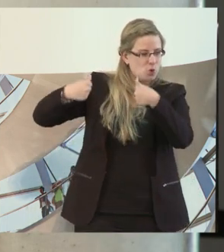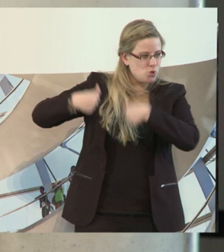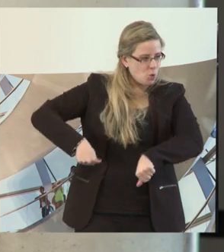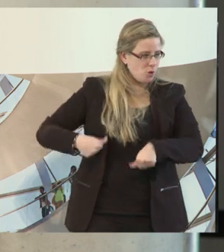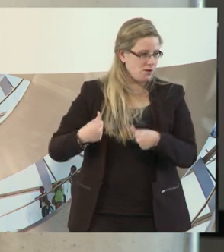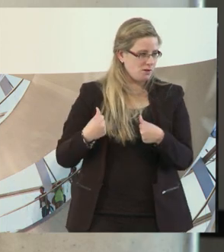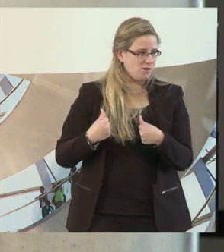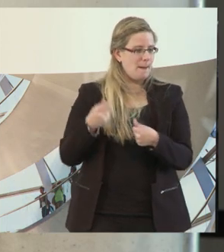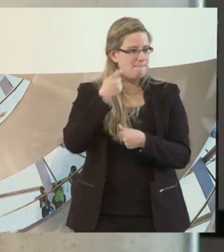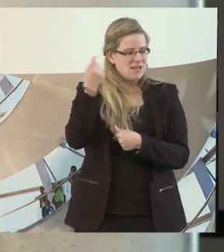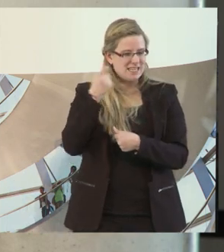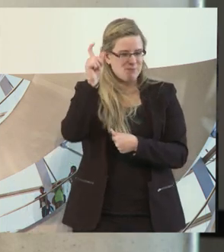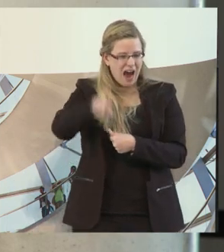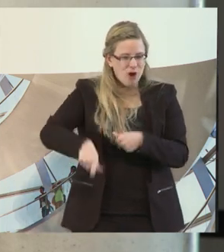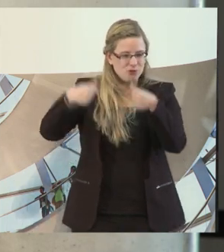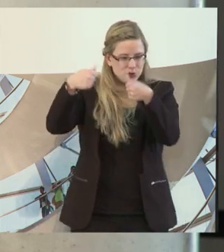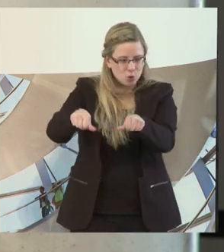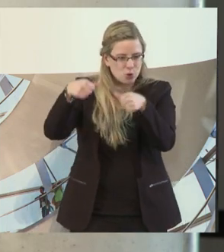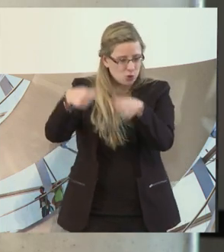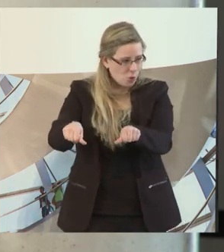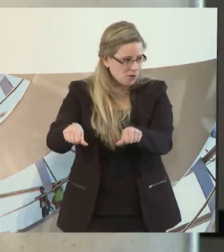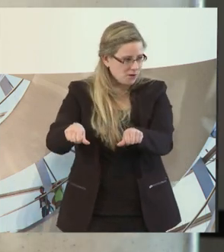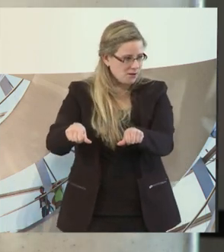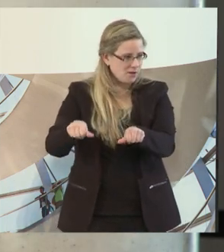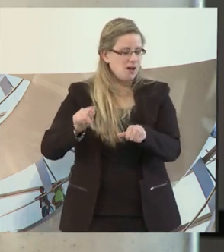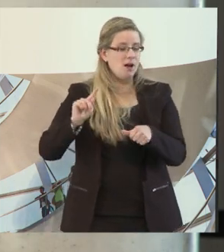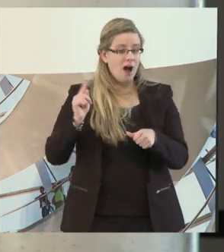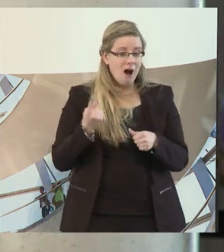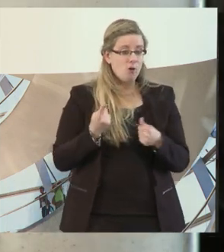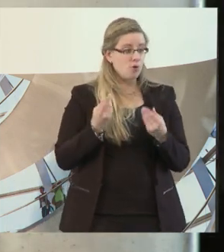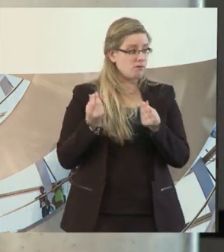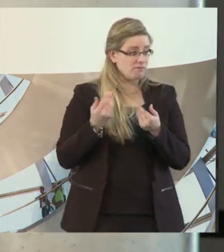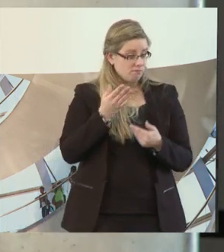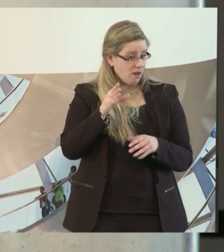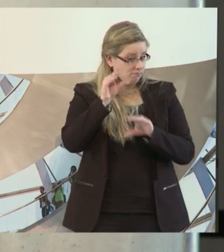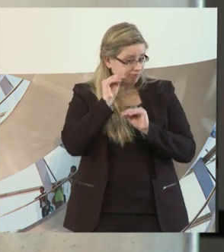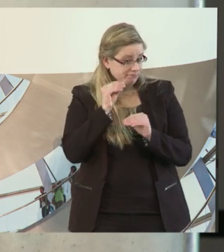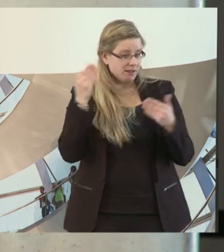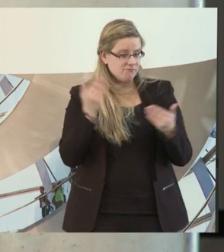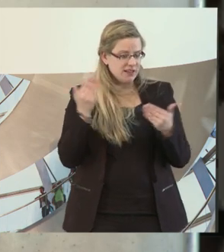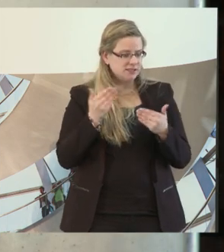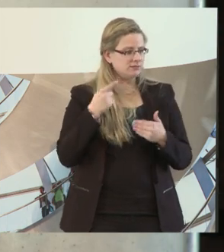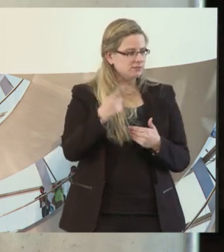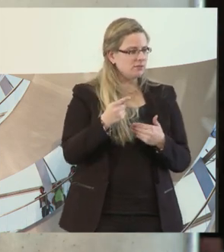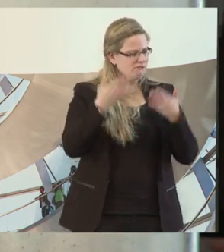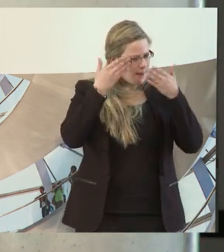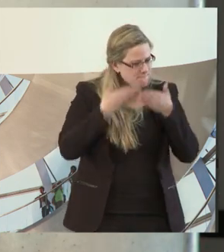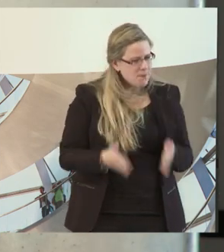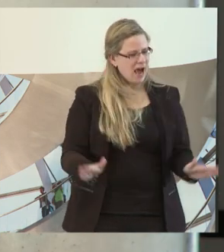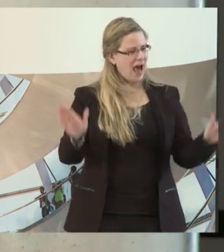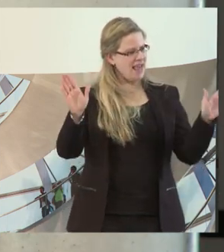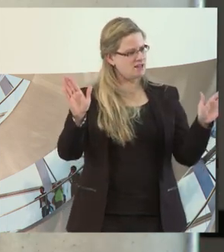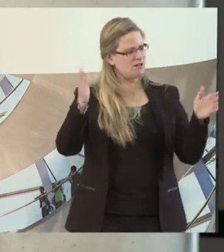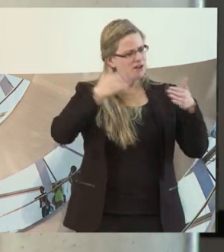Betriebe und ich erlebe eigentlich immer weniger Bereitschaft, etwas mehr dafür zu tun, sondern es wird